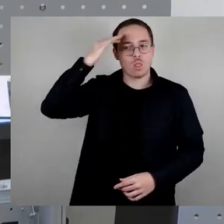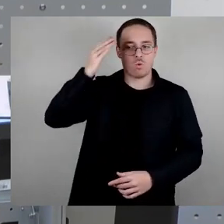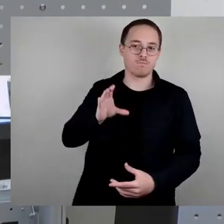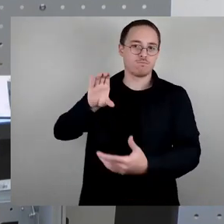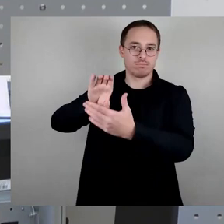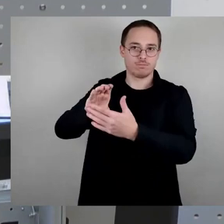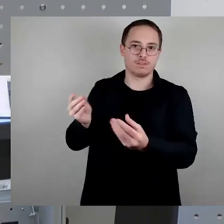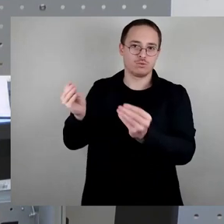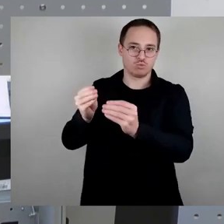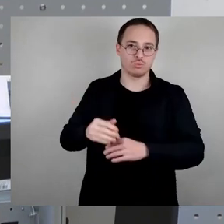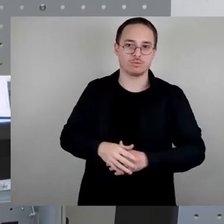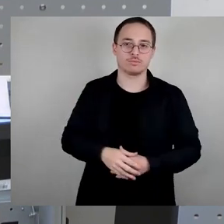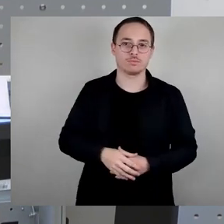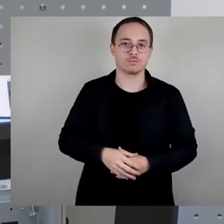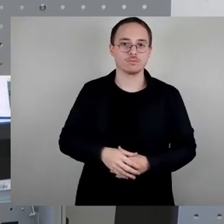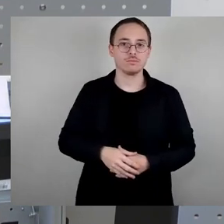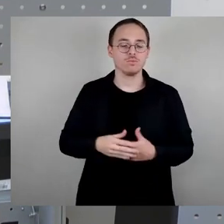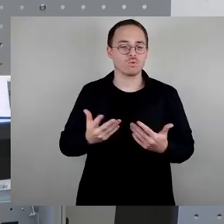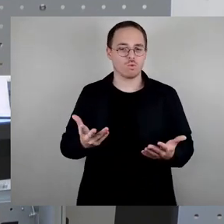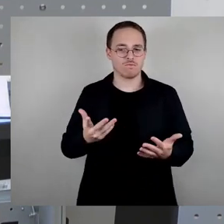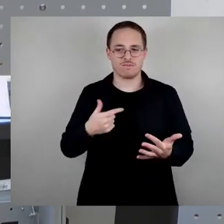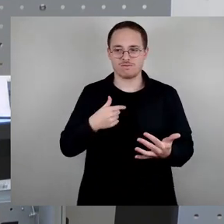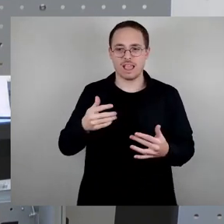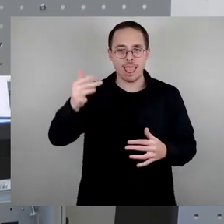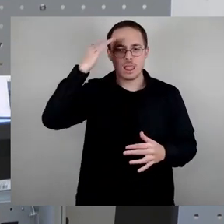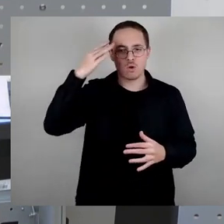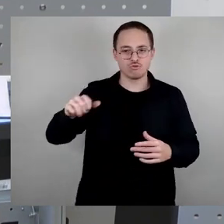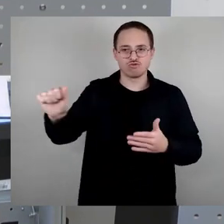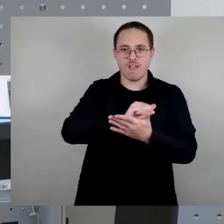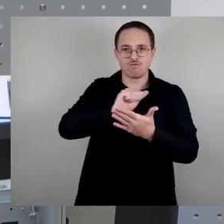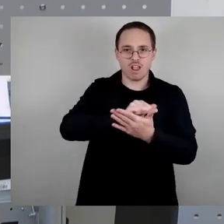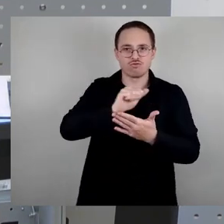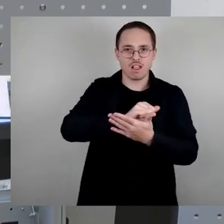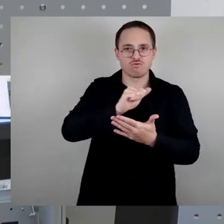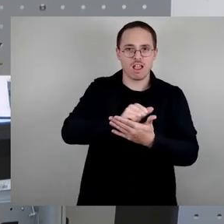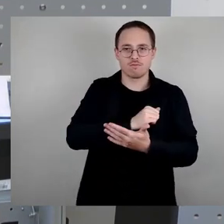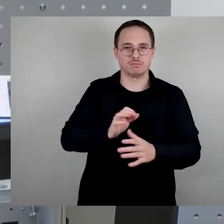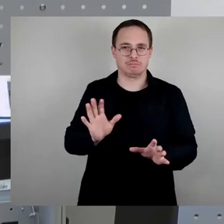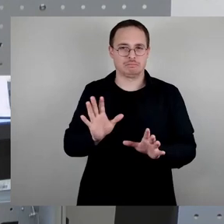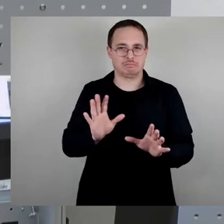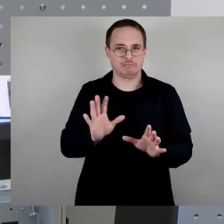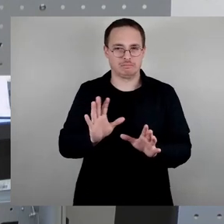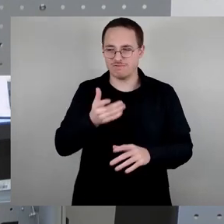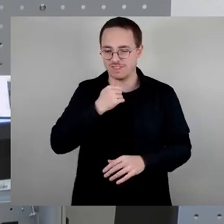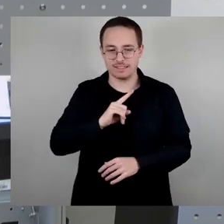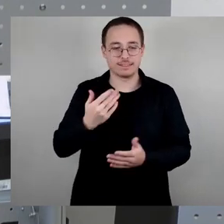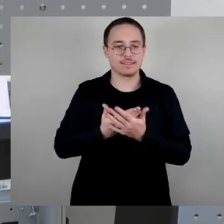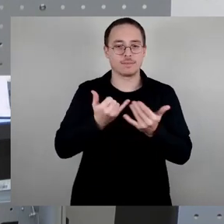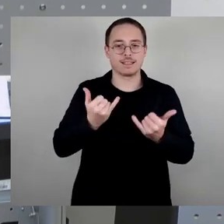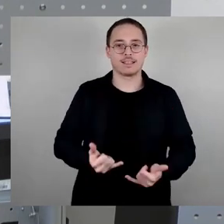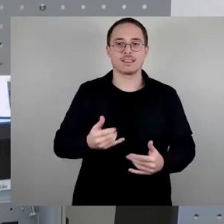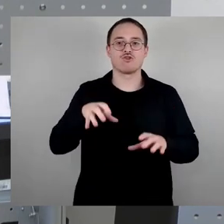heilen vermag. Hier kann die amtierende Stadtverwaltung zeigen, dass sie an einer breiten Beteiligung der Dresdner Bürger gelegen ist.